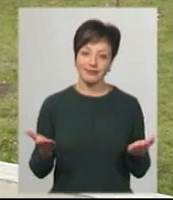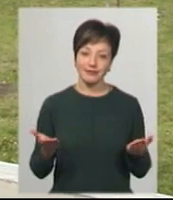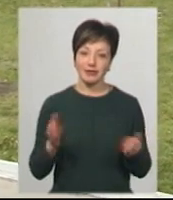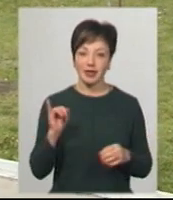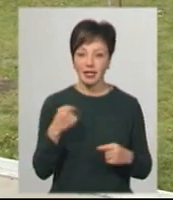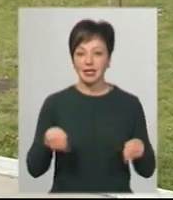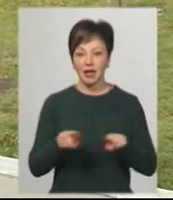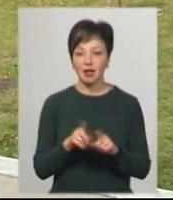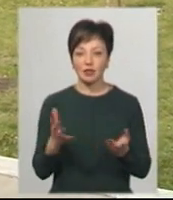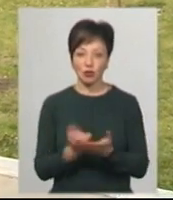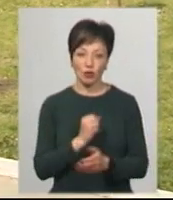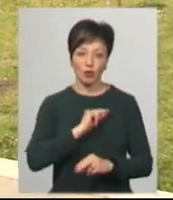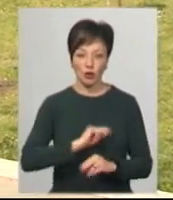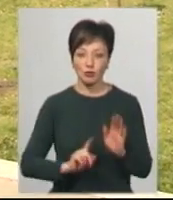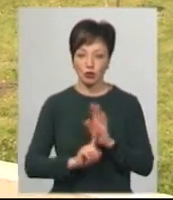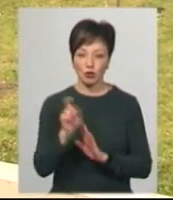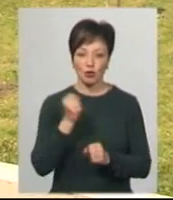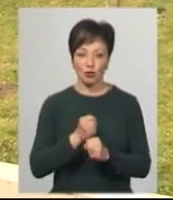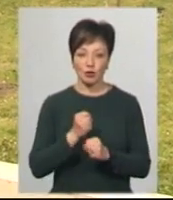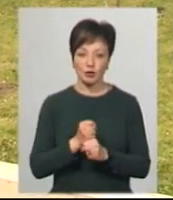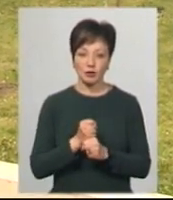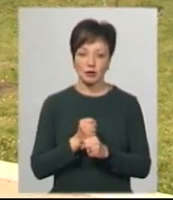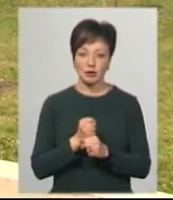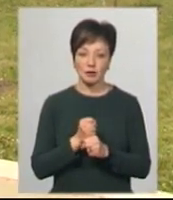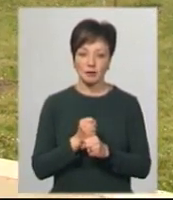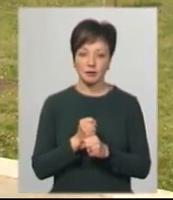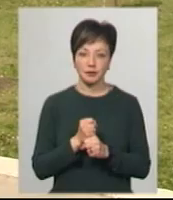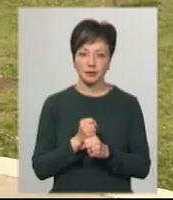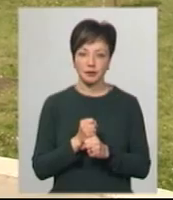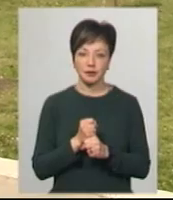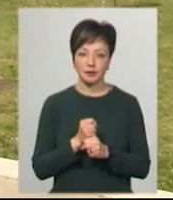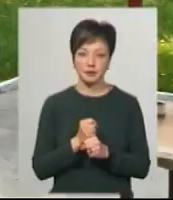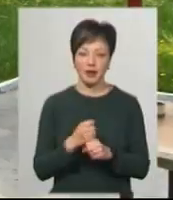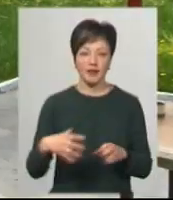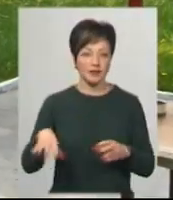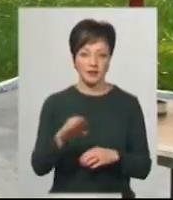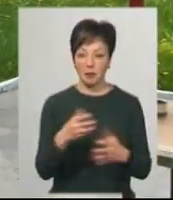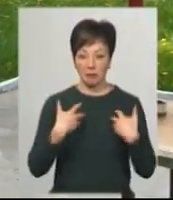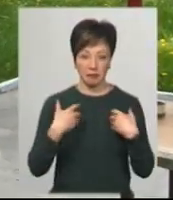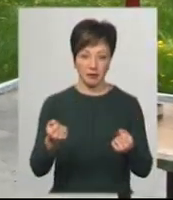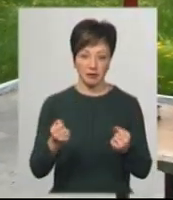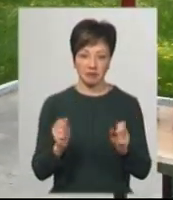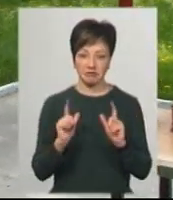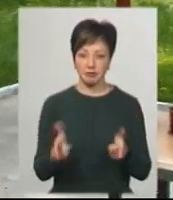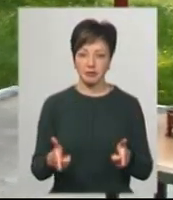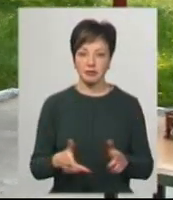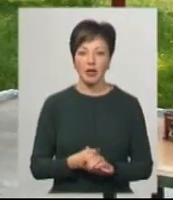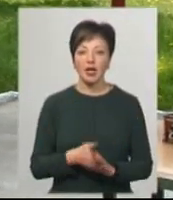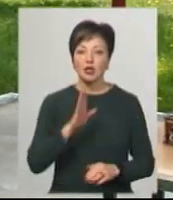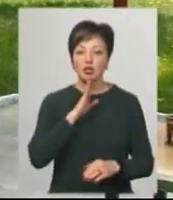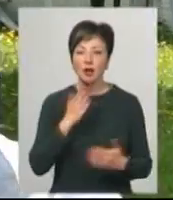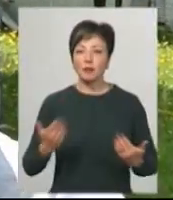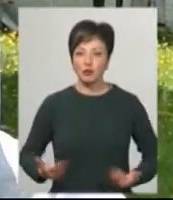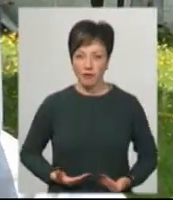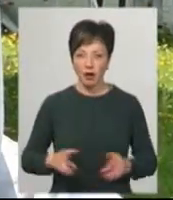Так і не йшов. Прийшов і приступив до роботи. Прийняли все, як має бути. Ольга Тихонова також проживає у відділенні